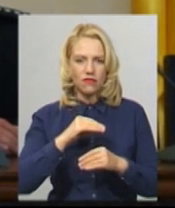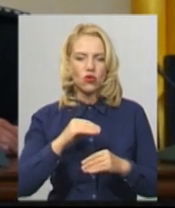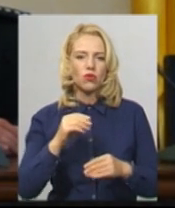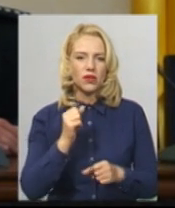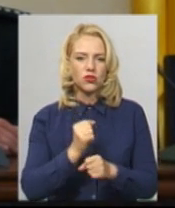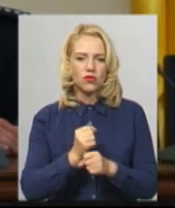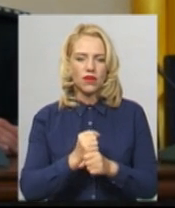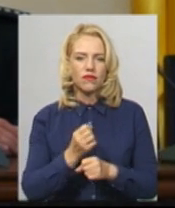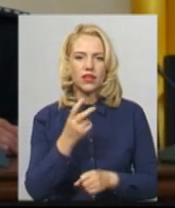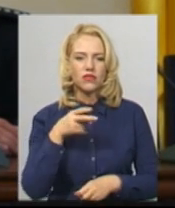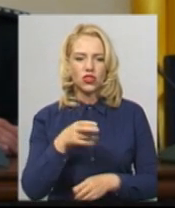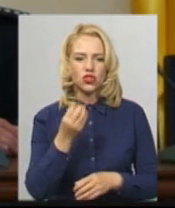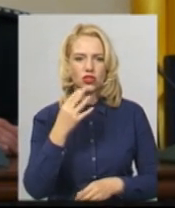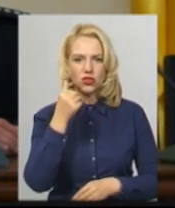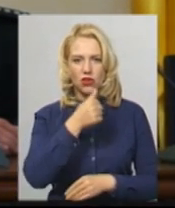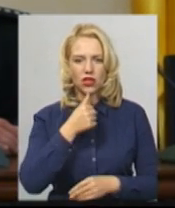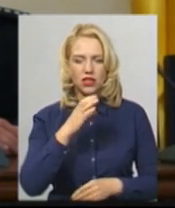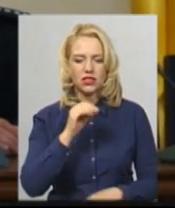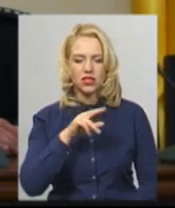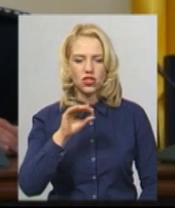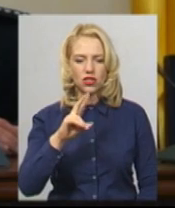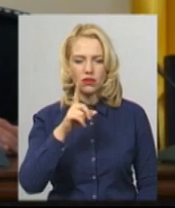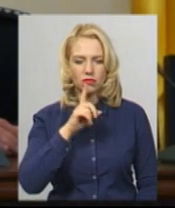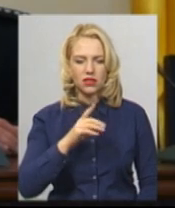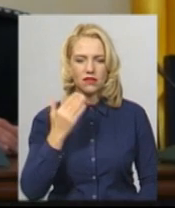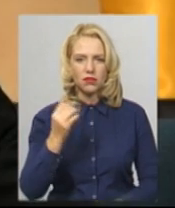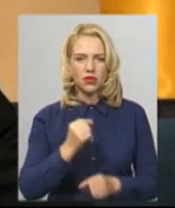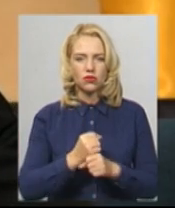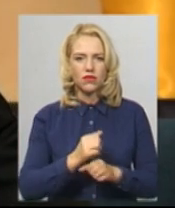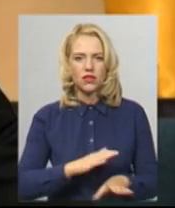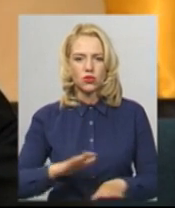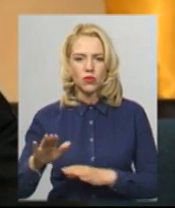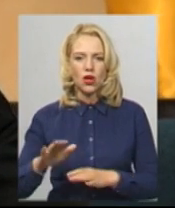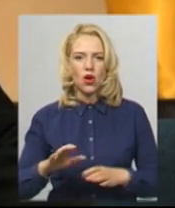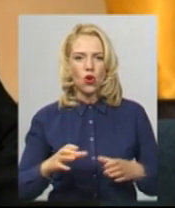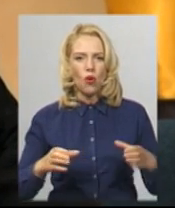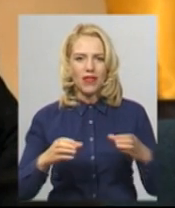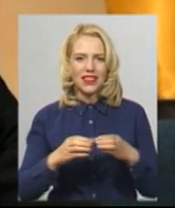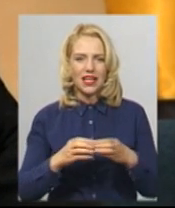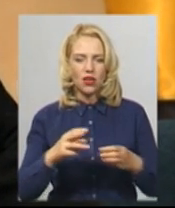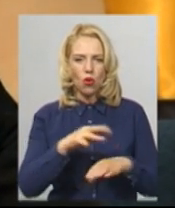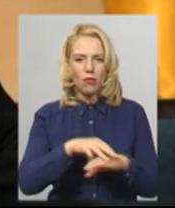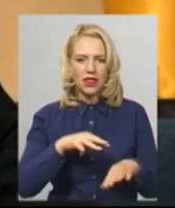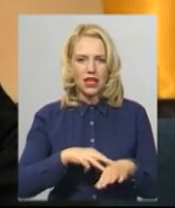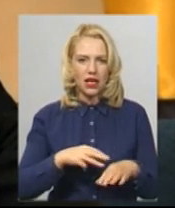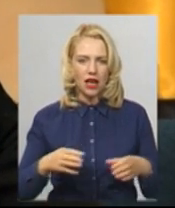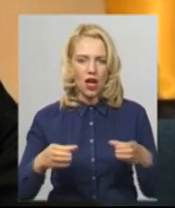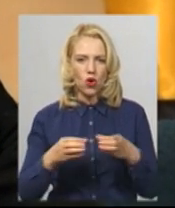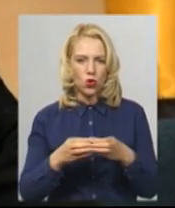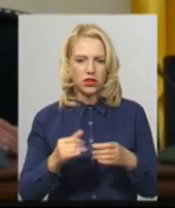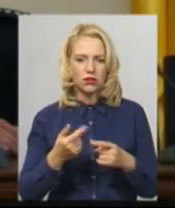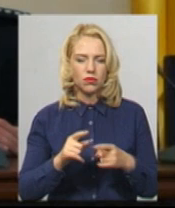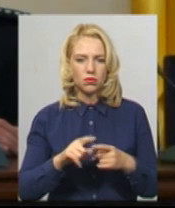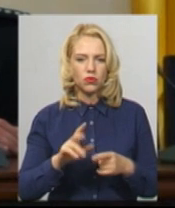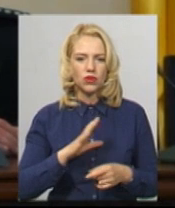2014 рік, на січень місяць, він працював заступником командира роти. 24 січня відбув Івано-Франківського.